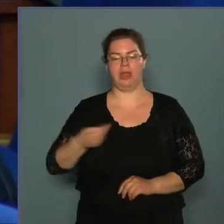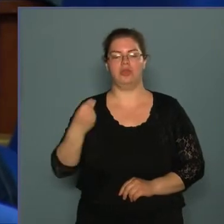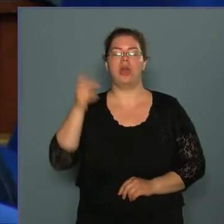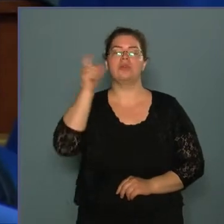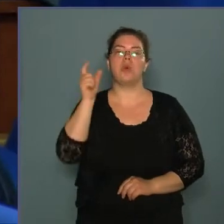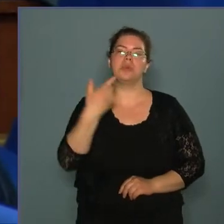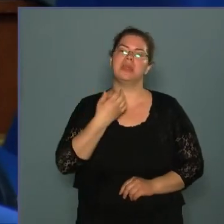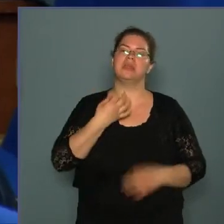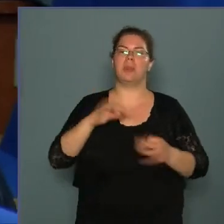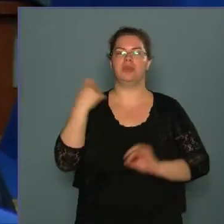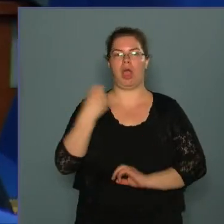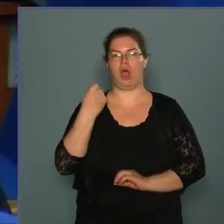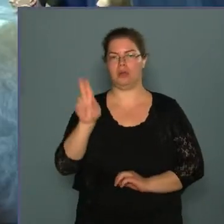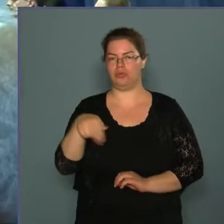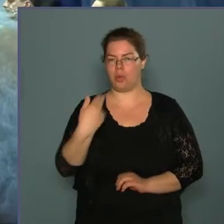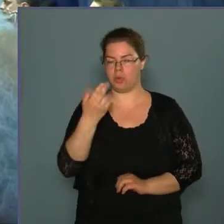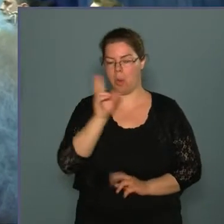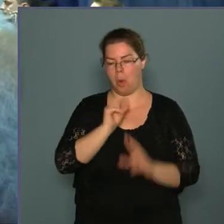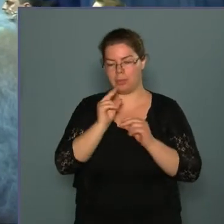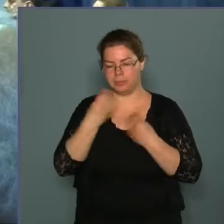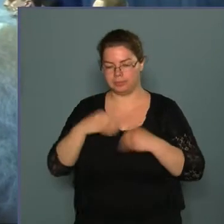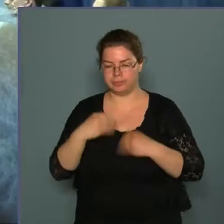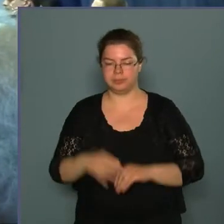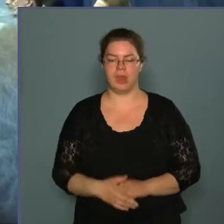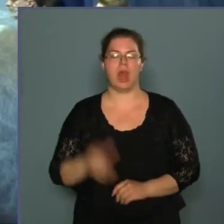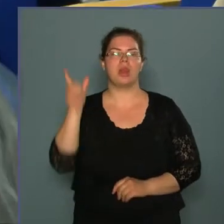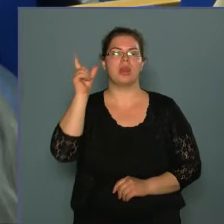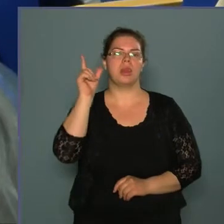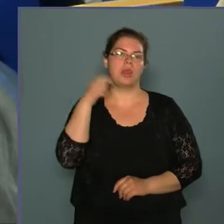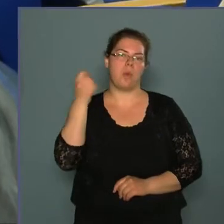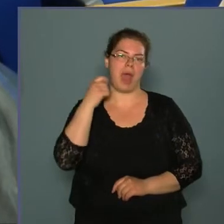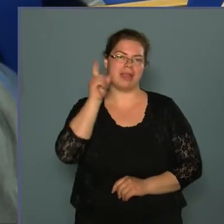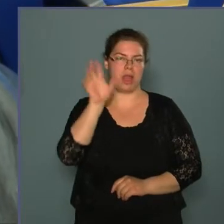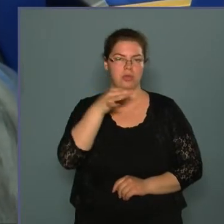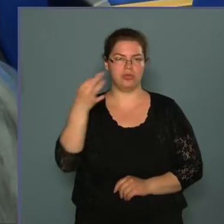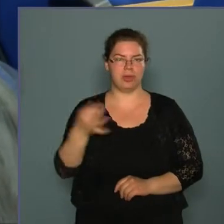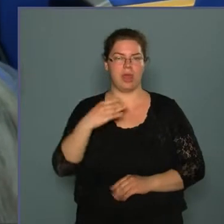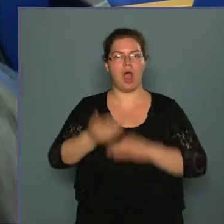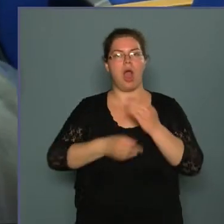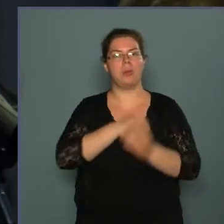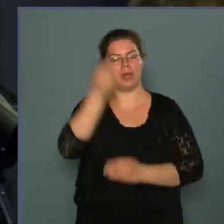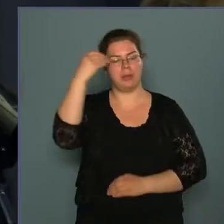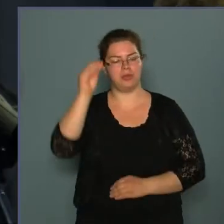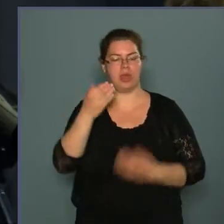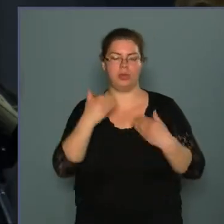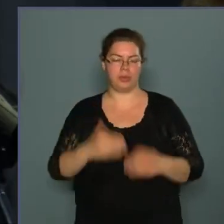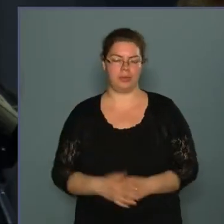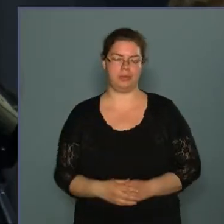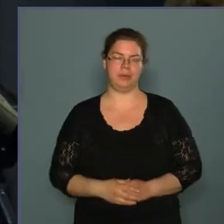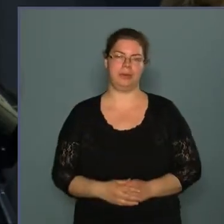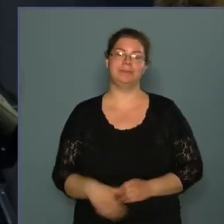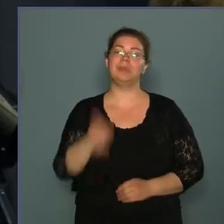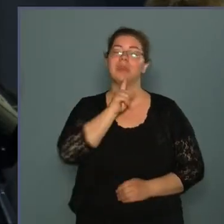szabadságharcosokról mesélt. A megjelenteket Juhász Lajosné alpolgármester köszöntötte. Kevéssé ismert, hogy